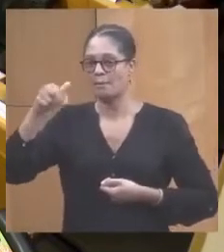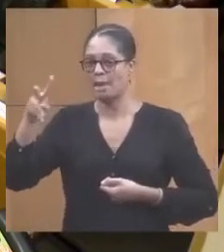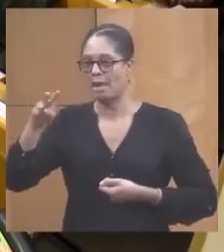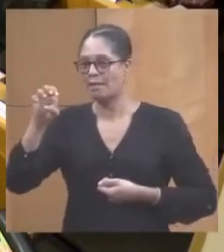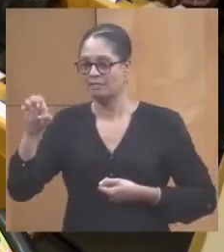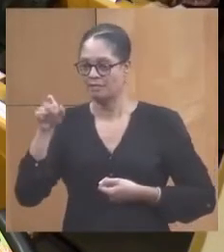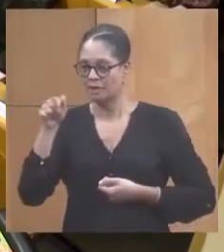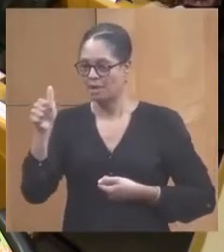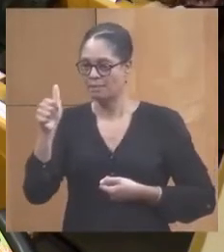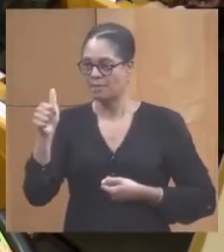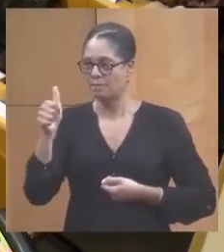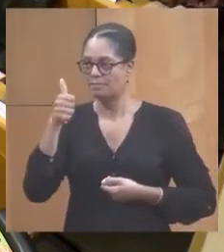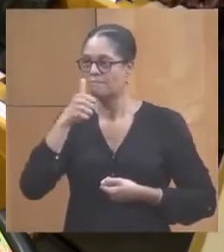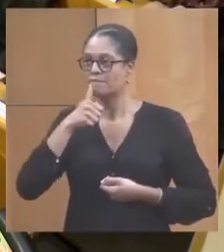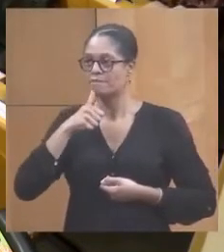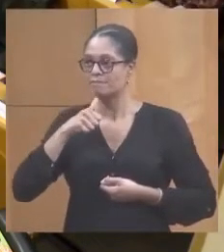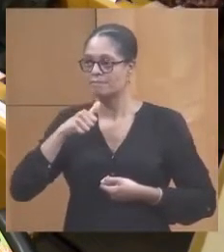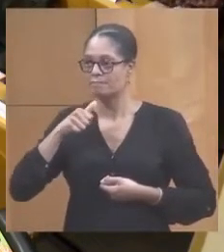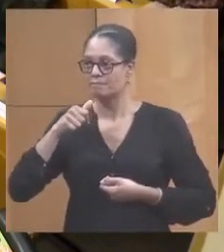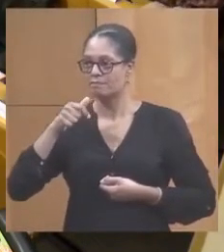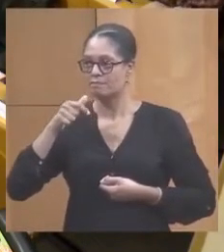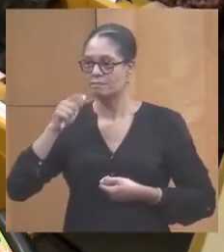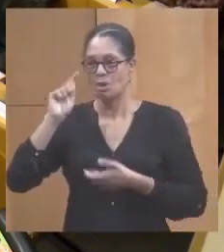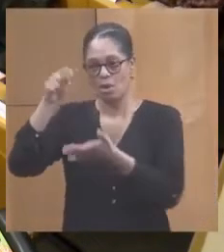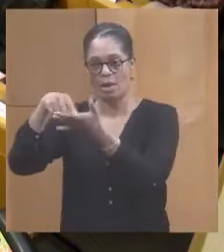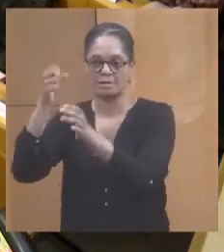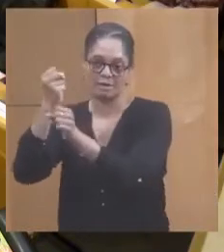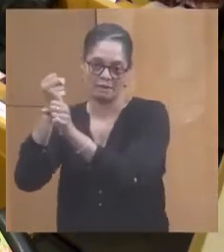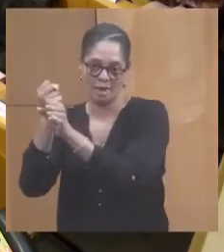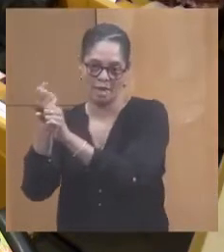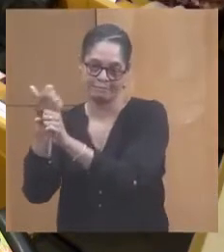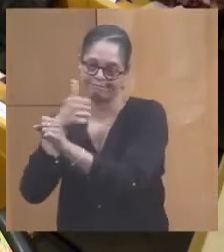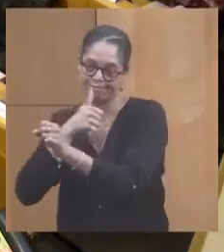lieu professionnel.